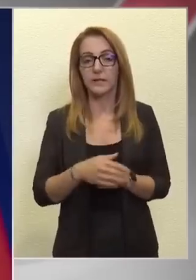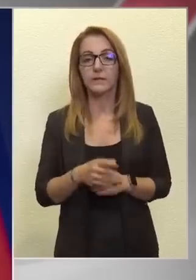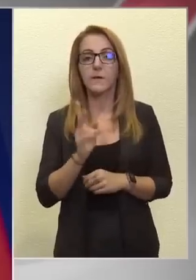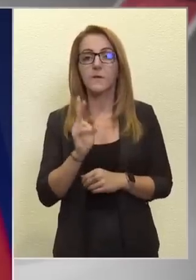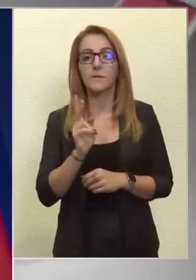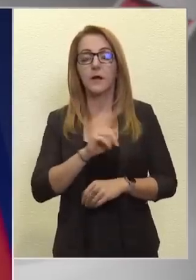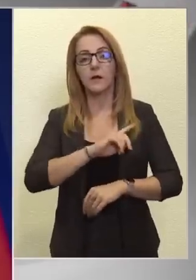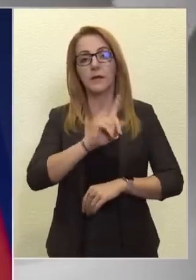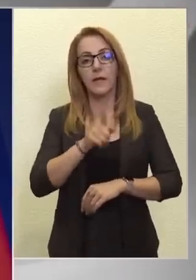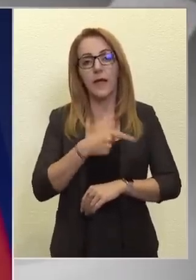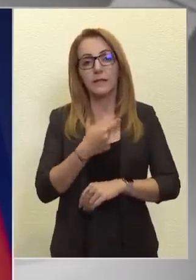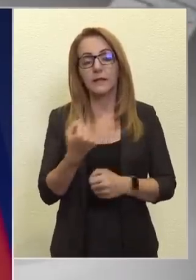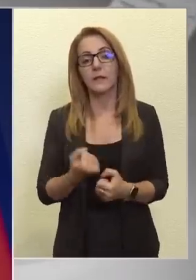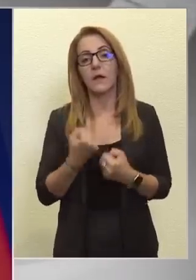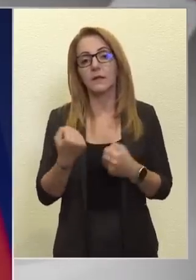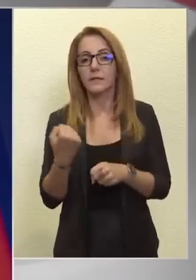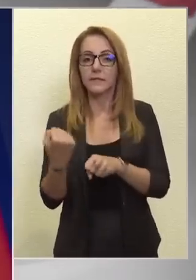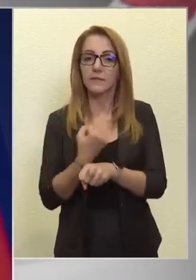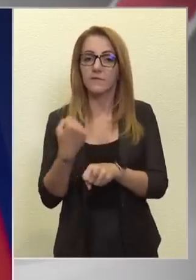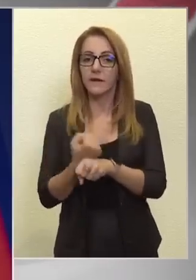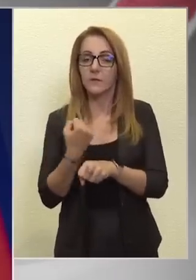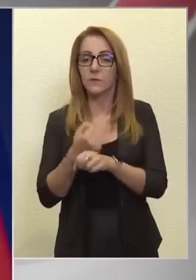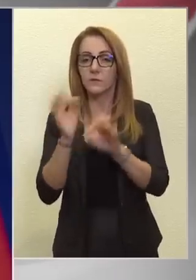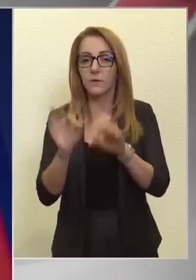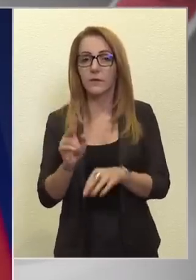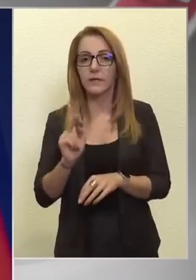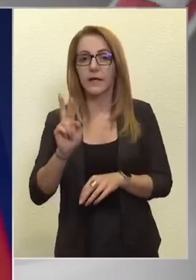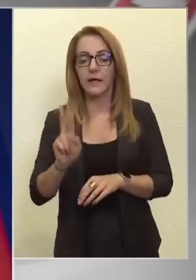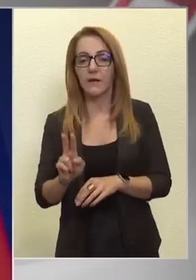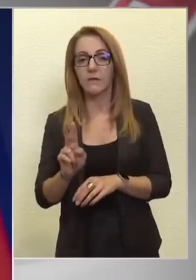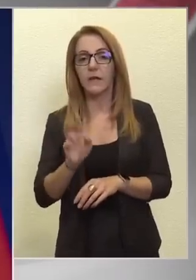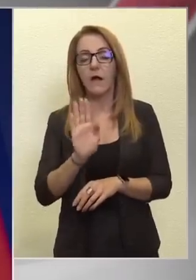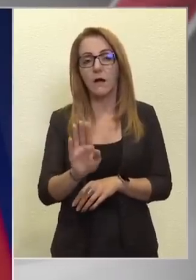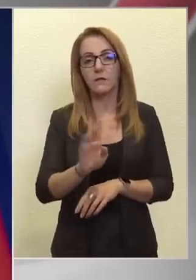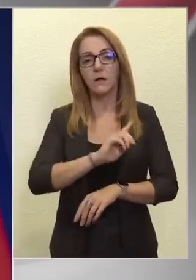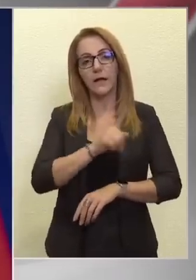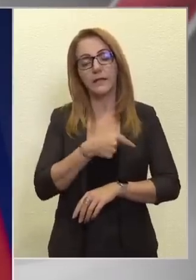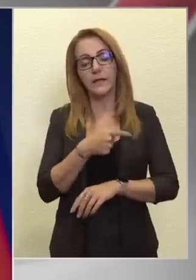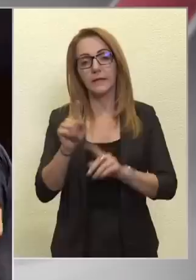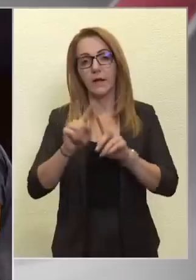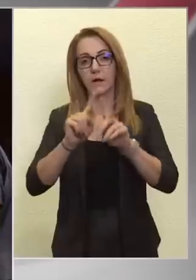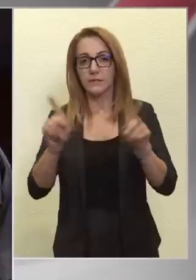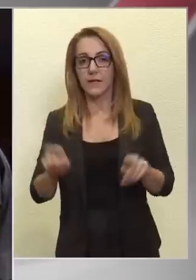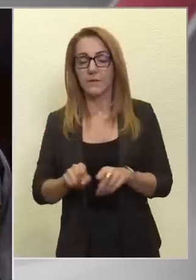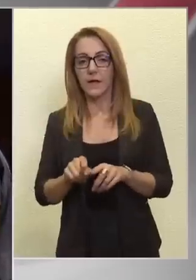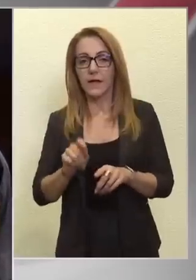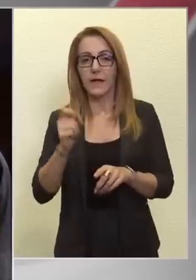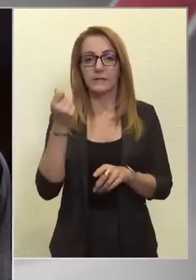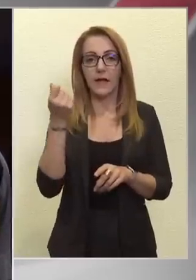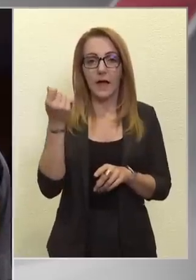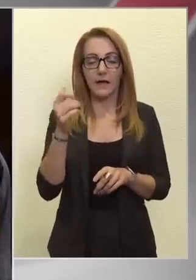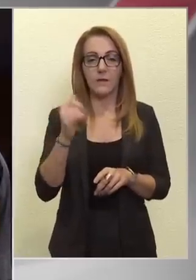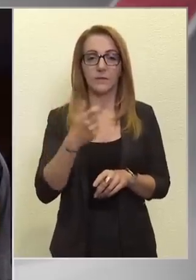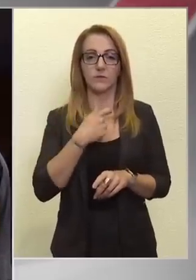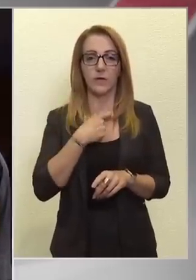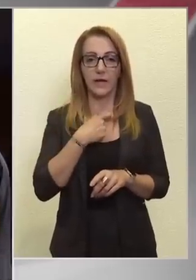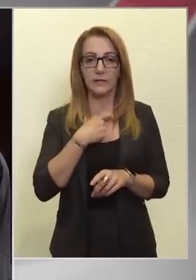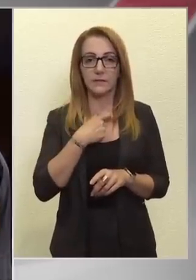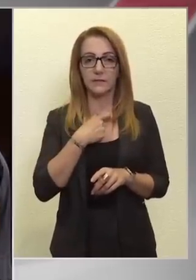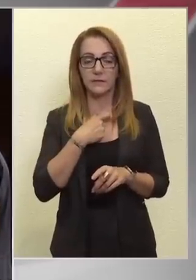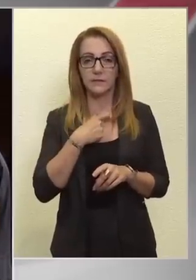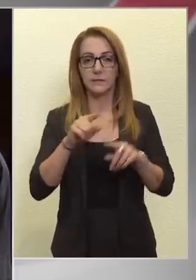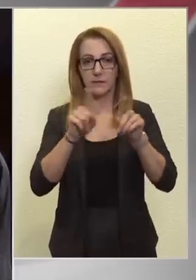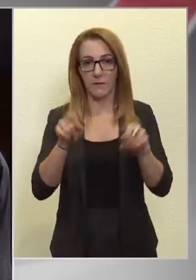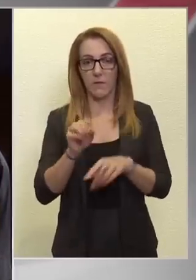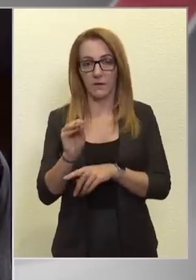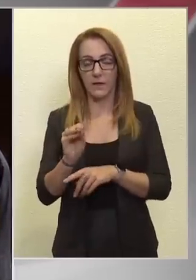aki energiaintenzi feldolgozóipari KKV, annak az energiaszámláját, ami alatt a áram és gáz számláját jelenti,